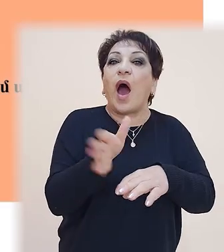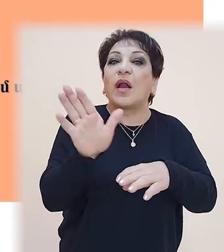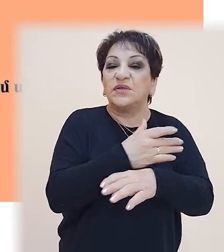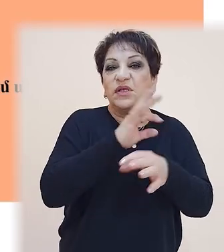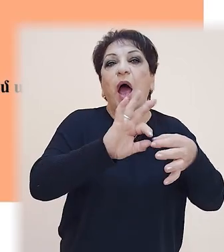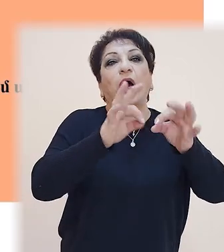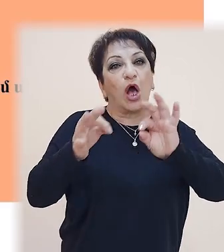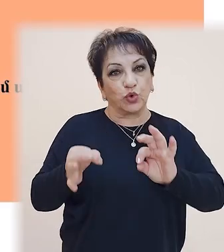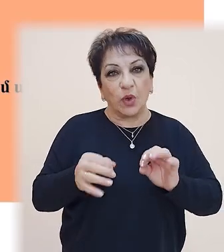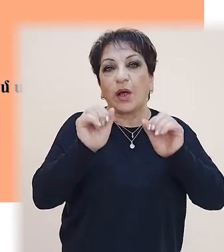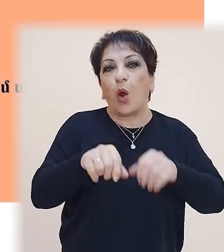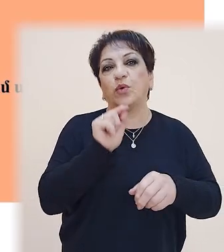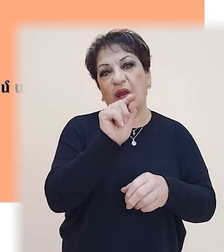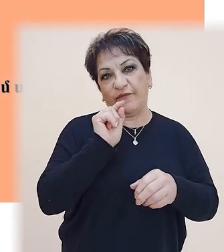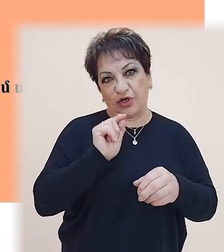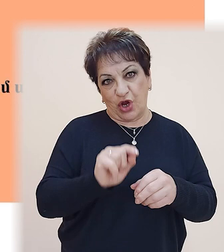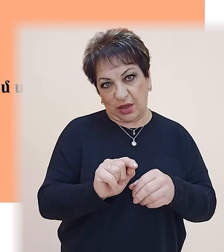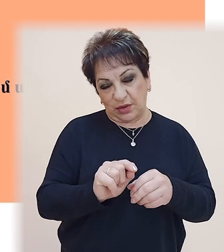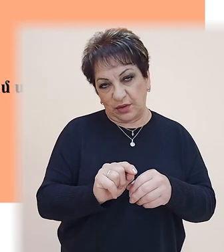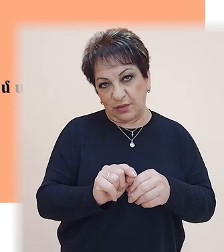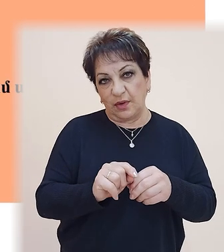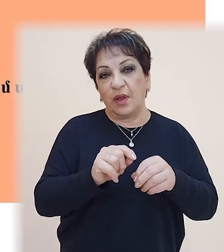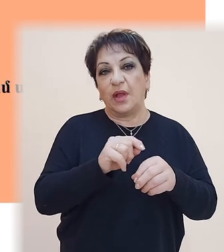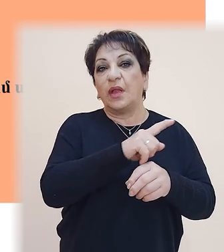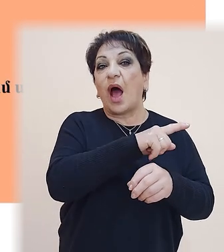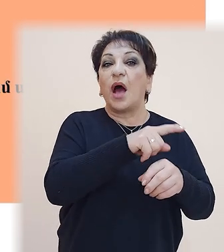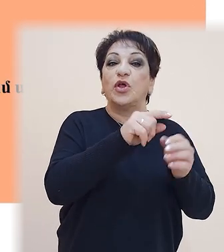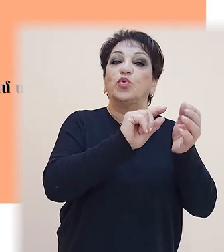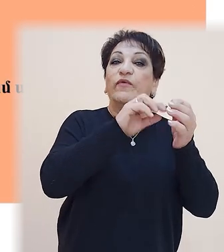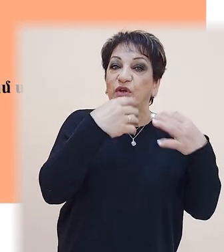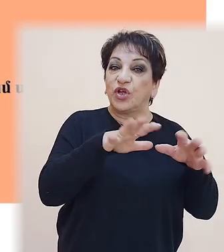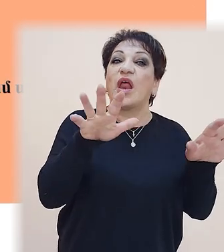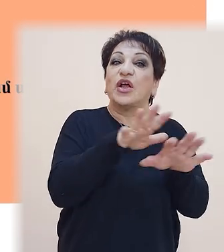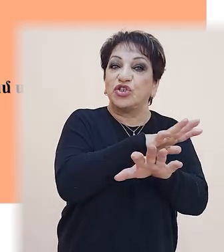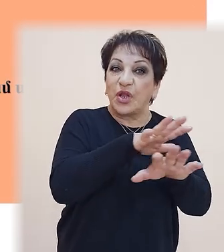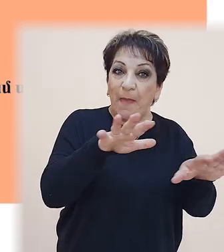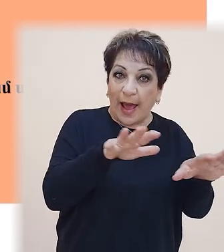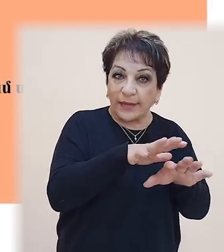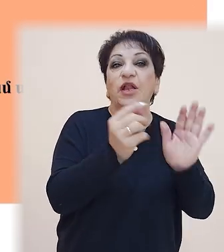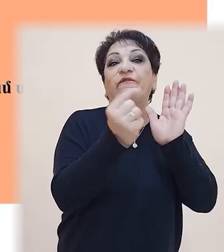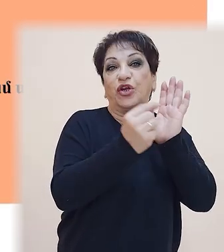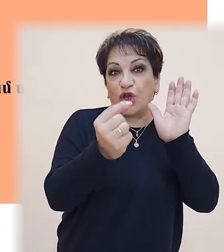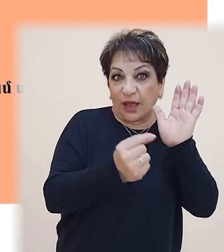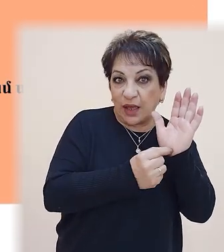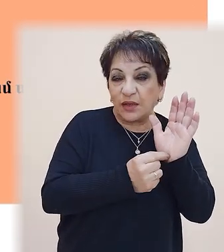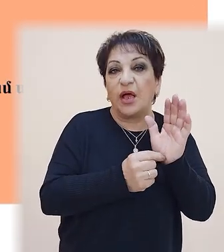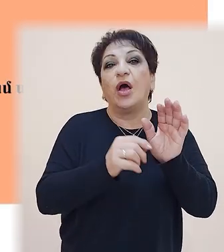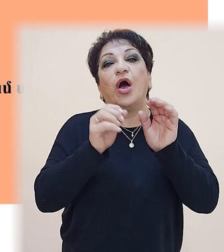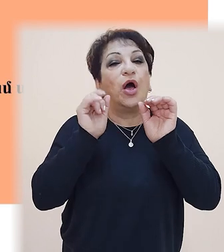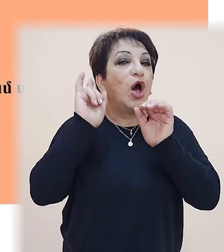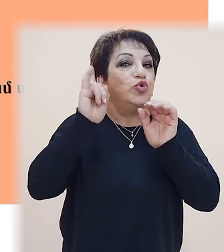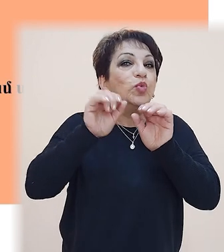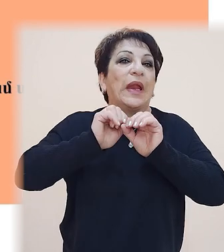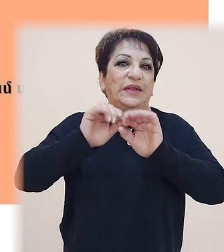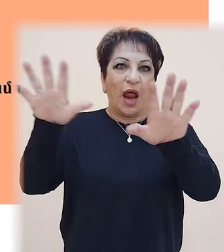գործածվել, այսկն այստեղ կաղող են այվ վերջակետ տրվել։ Հավ հիրաժիշտը նվագես մեղետին վերջակետ հնչունները տարածվեցին